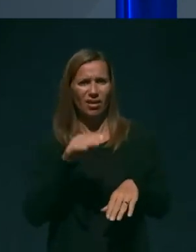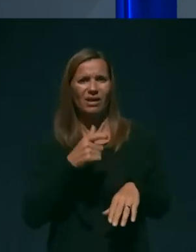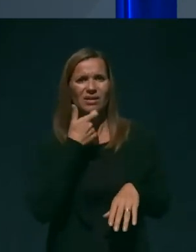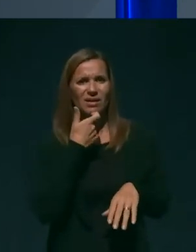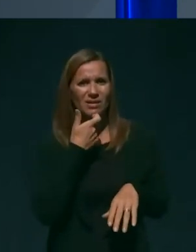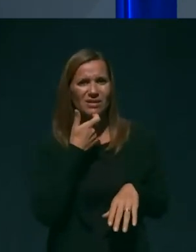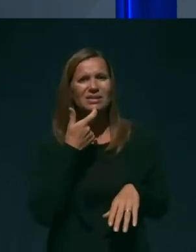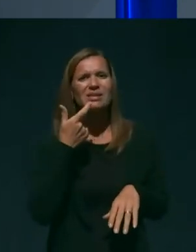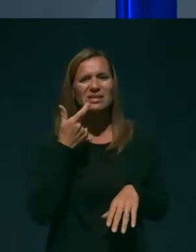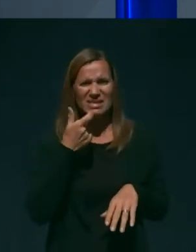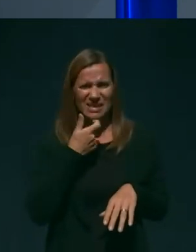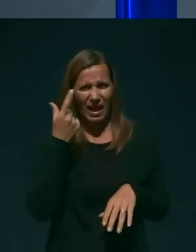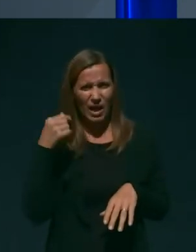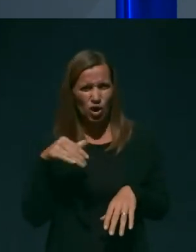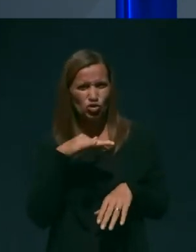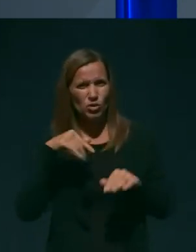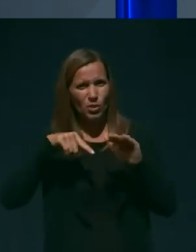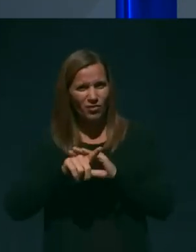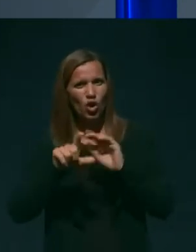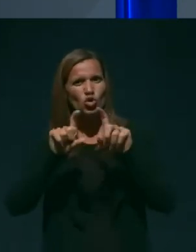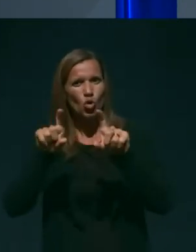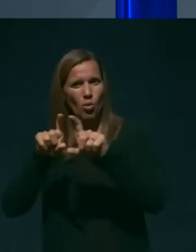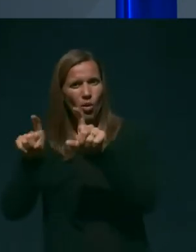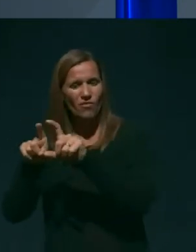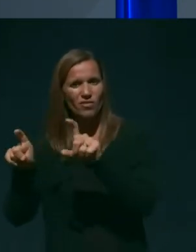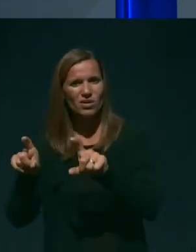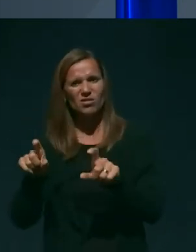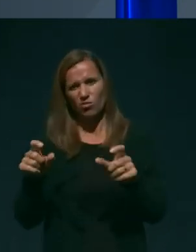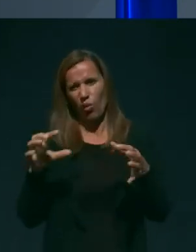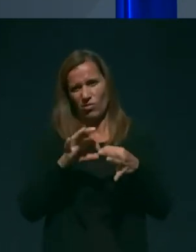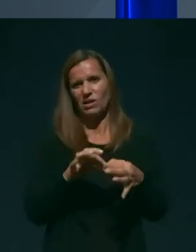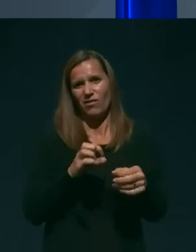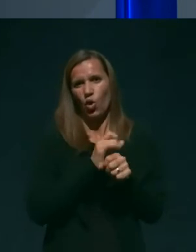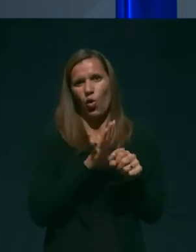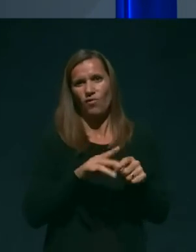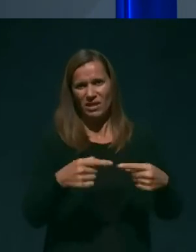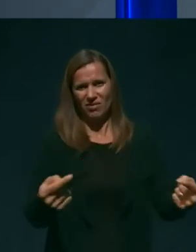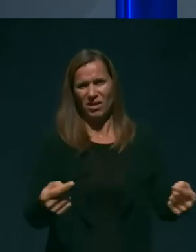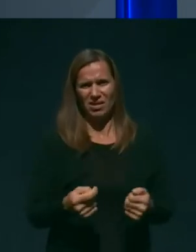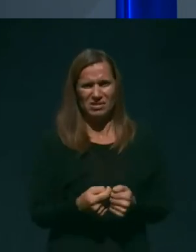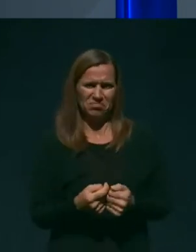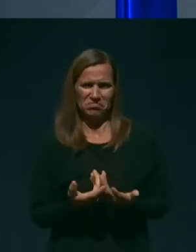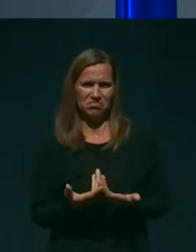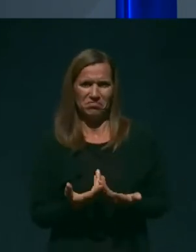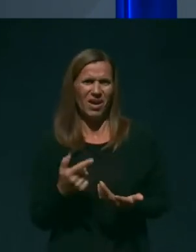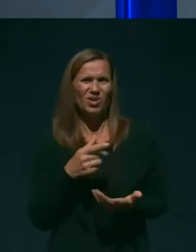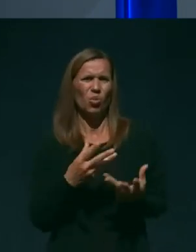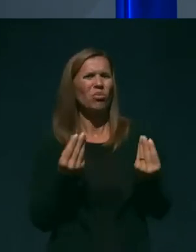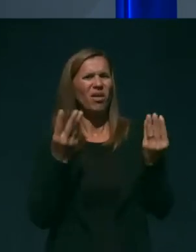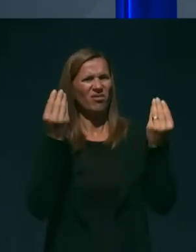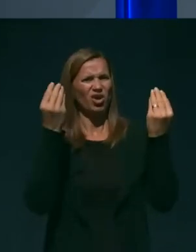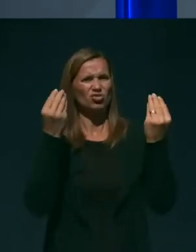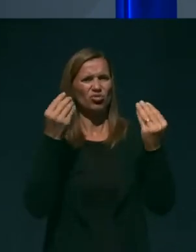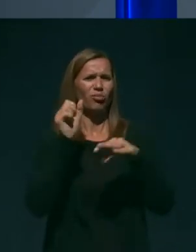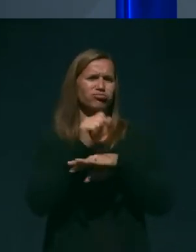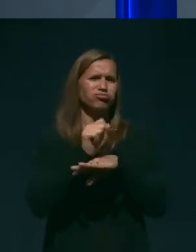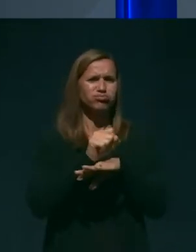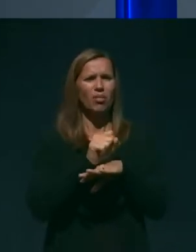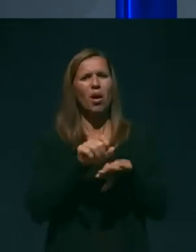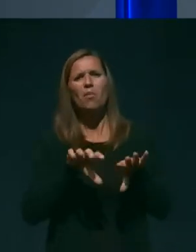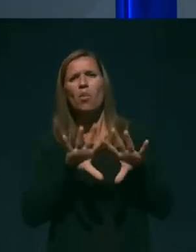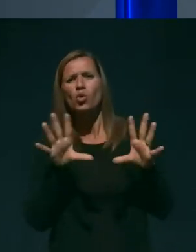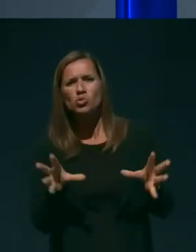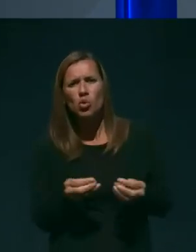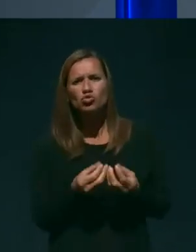zaradi COVID-19. Ali ne gre pri to vrstni oceni za preveliko posploševanje in dajanje negativne